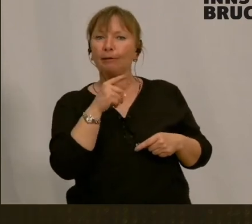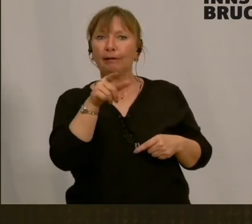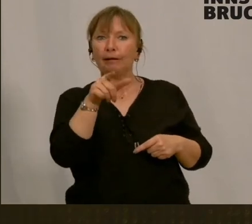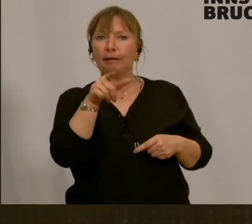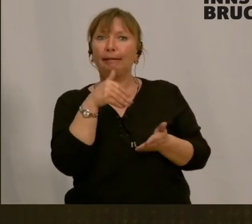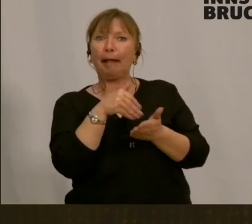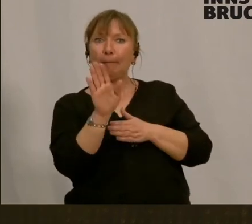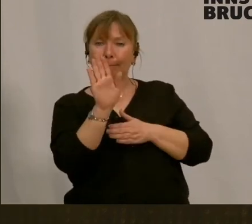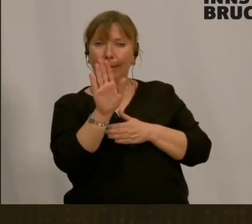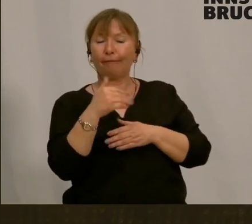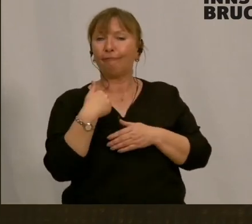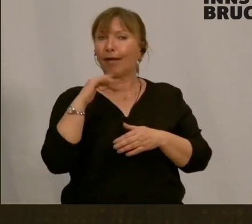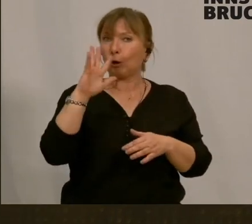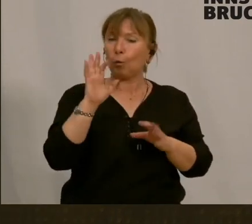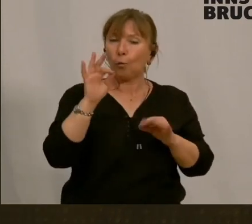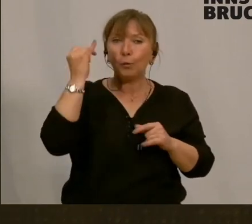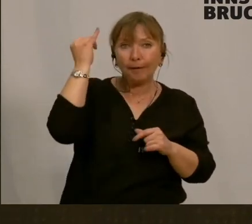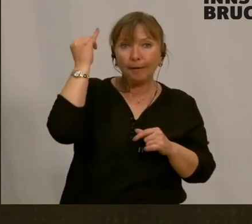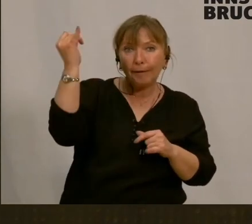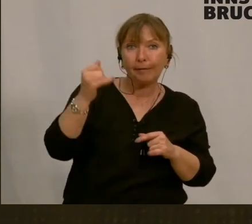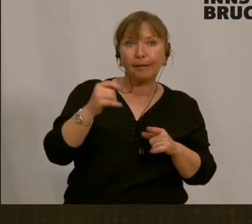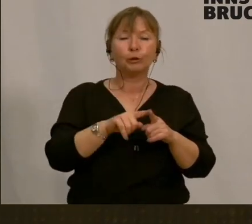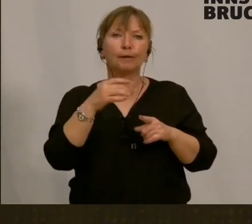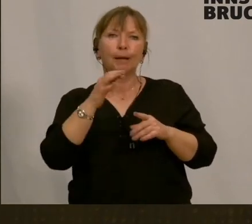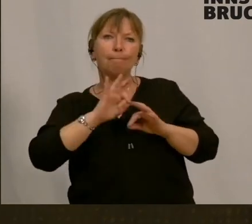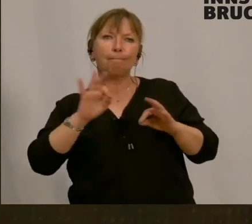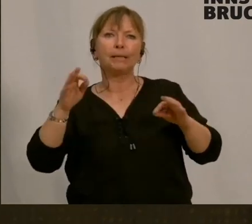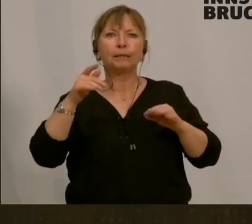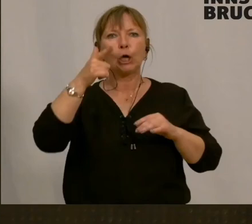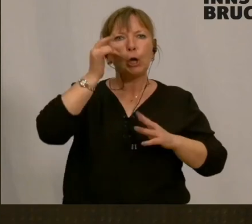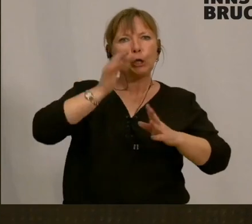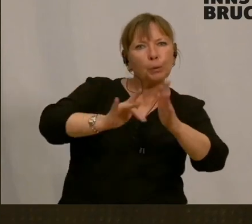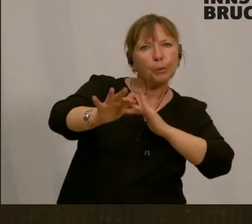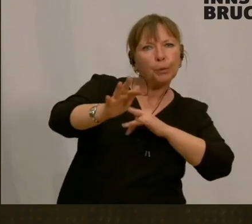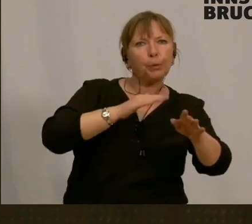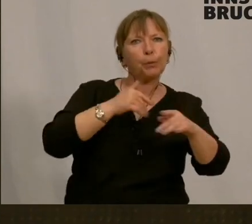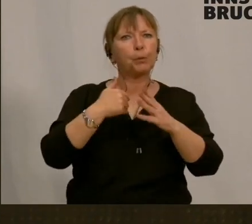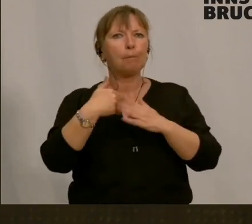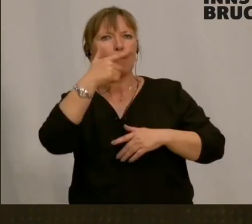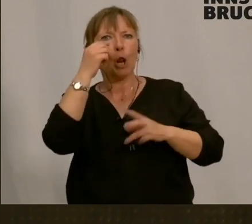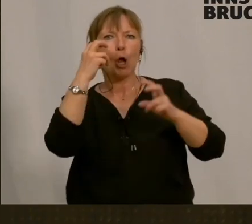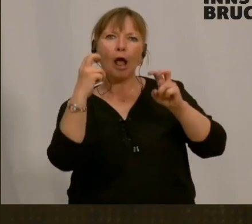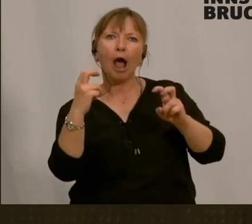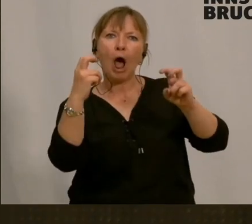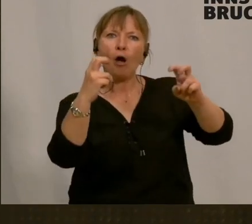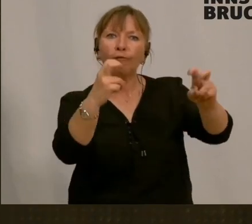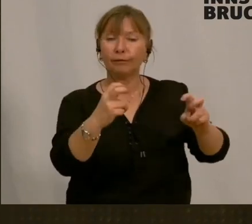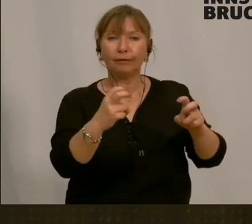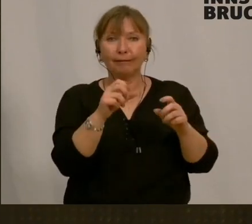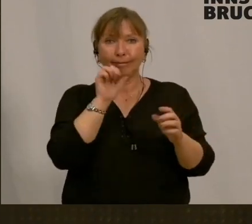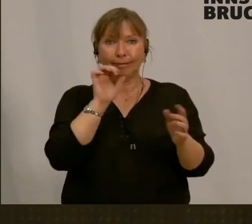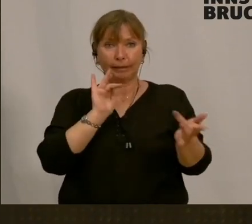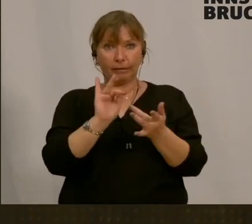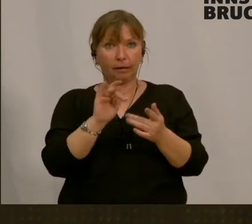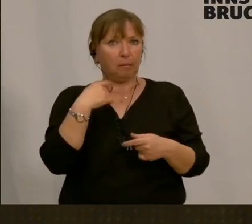wenn das eine bessere Bespielung, eine bessere Frequenz, eine höhere Aufwand, dagegen gibt es ja nichts. Nur, dem war